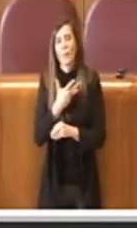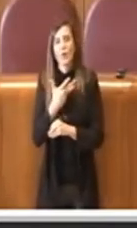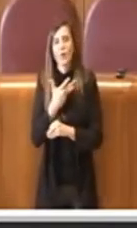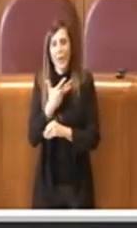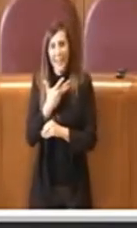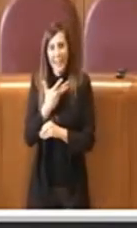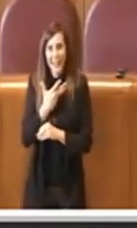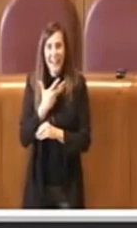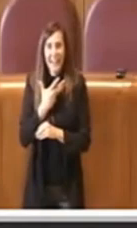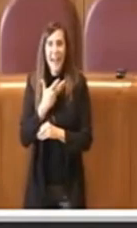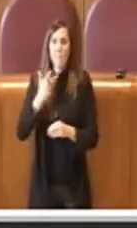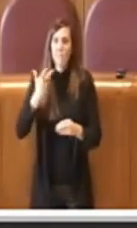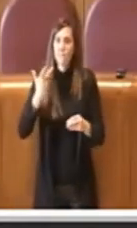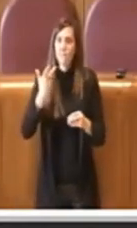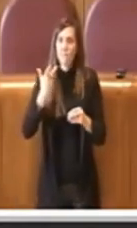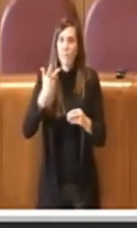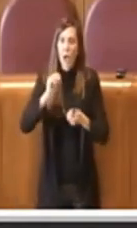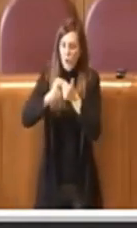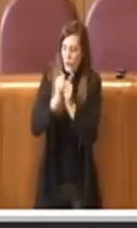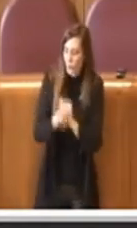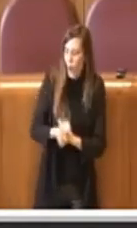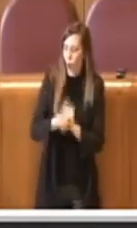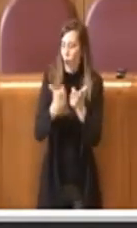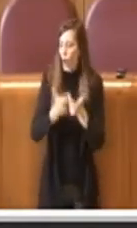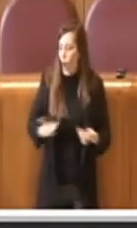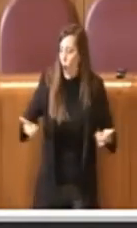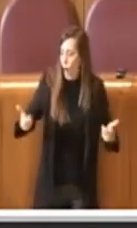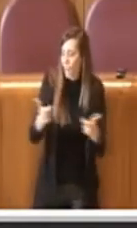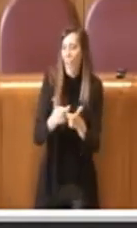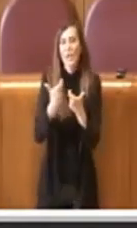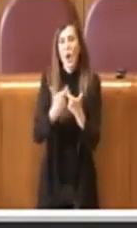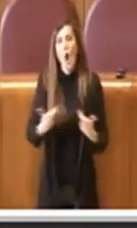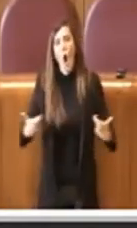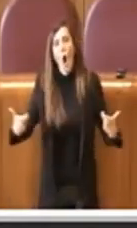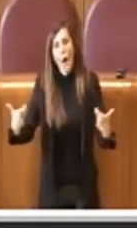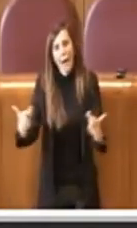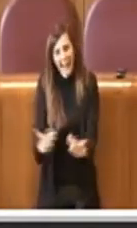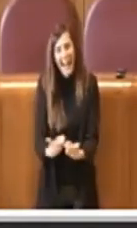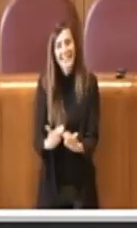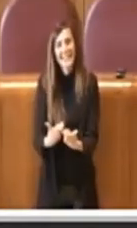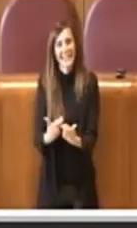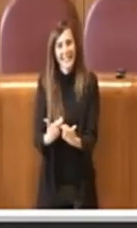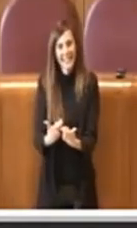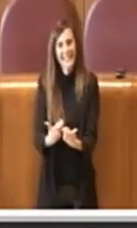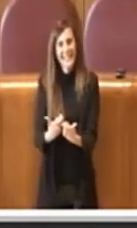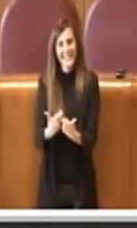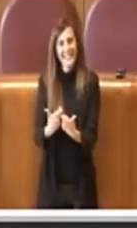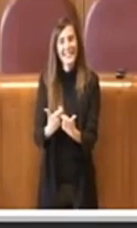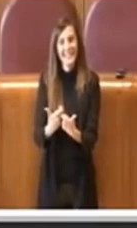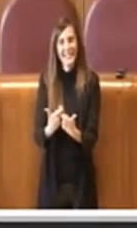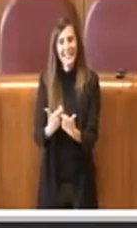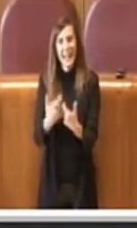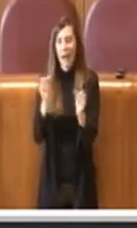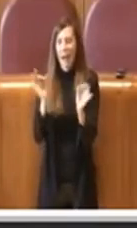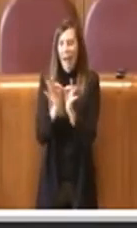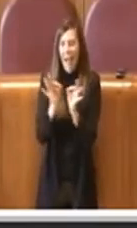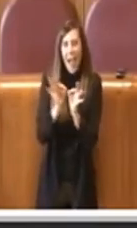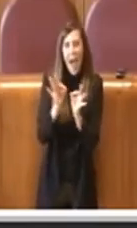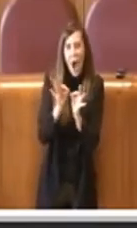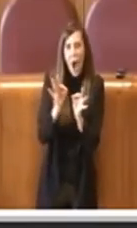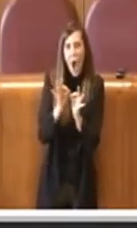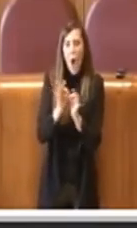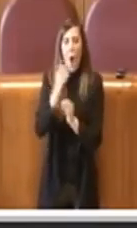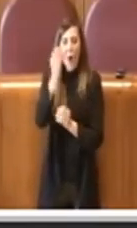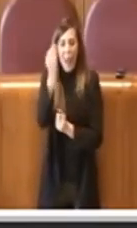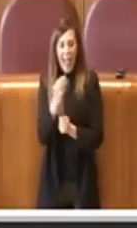manifestazioni sportive, dei convegni, dei congressi, eccetera, di definire in accordo con gli